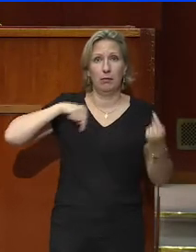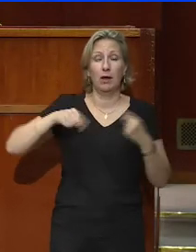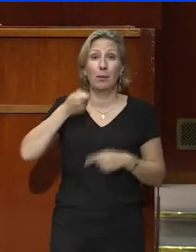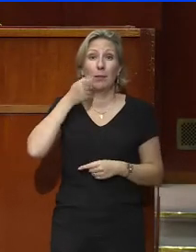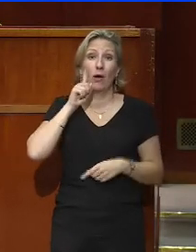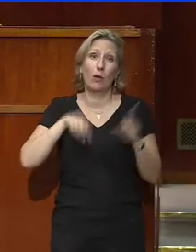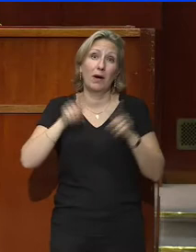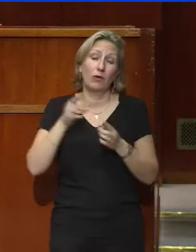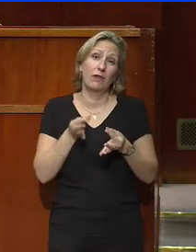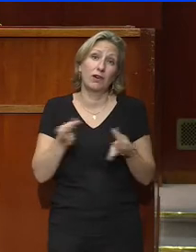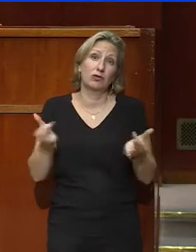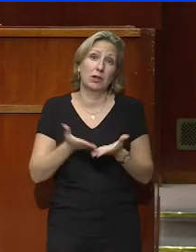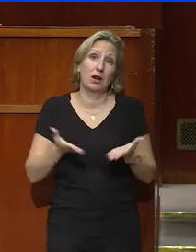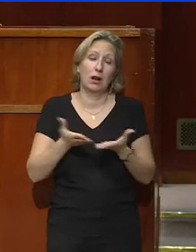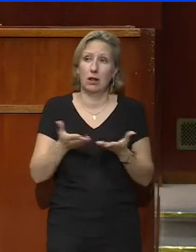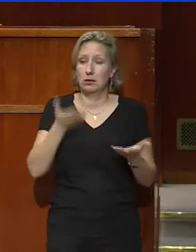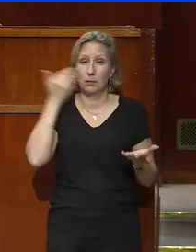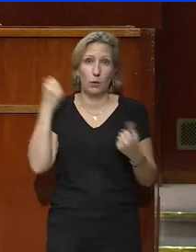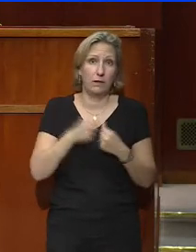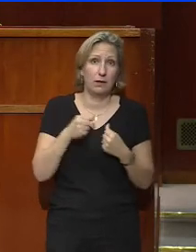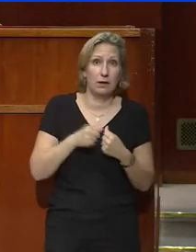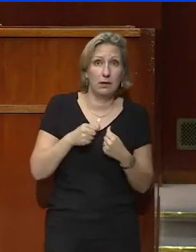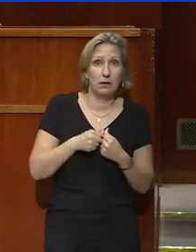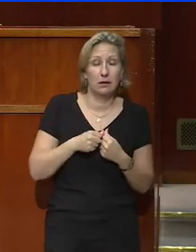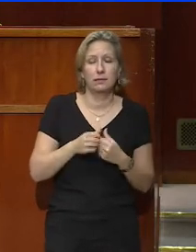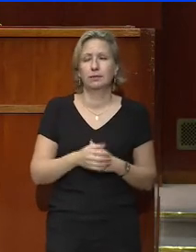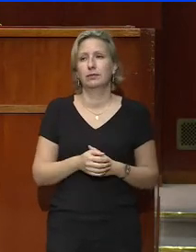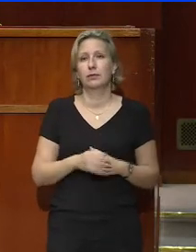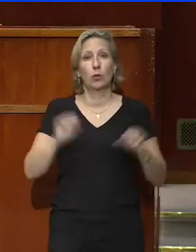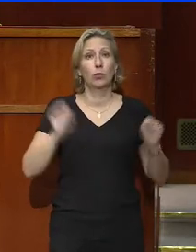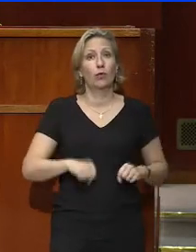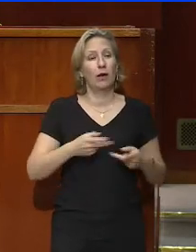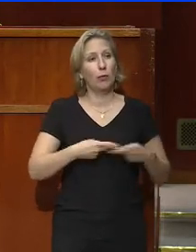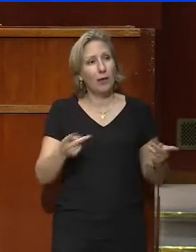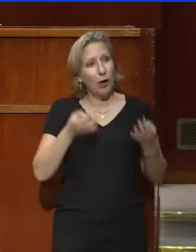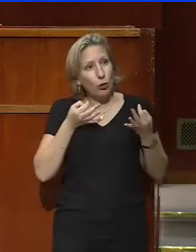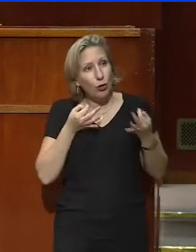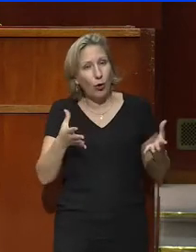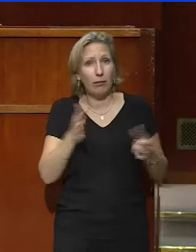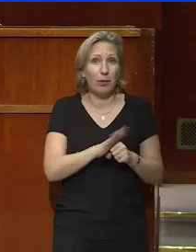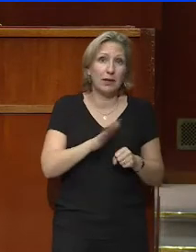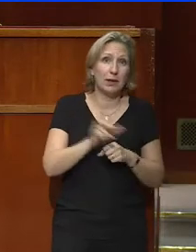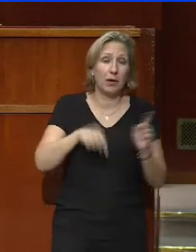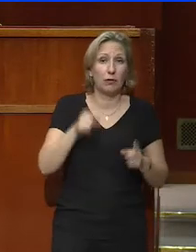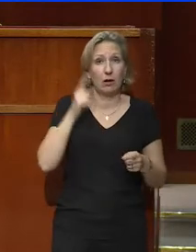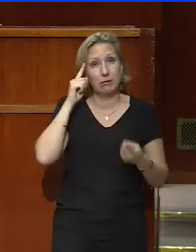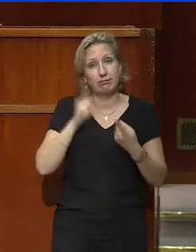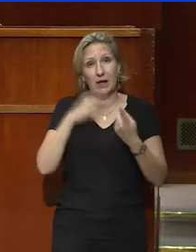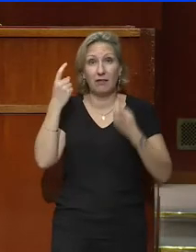fragiles qui se sentent démunis et des pouvoirs publics qui n'ont pas toujours le temps de mener une réflexion d'ensemble.